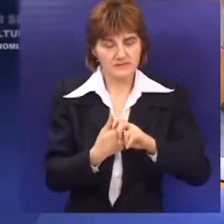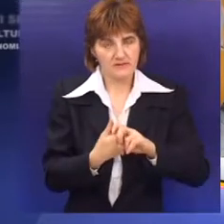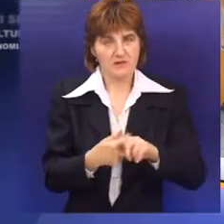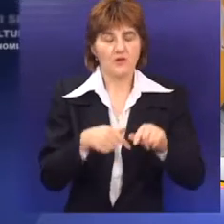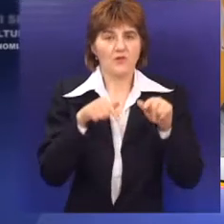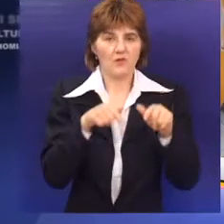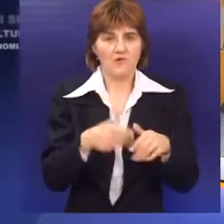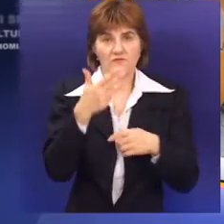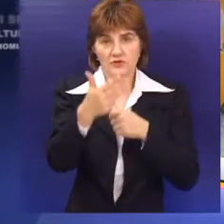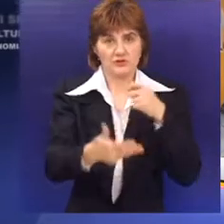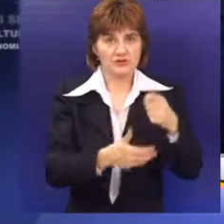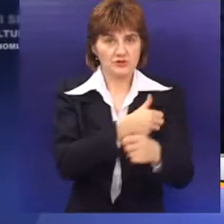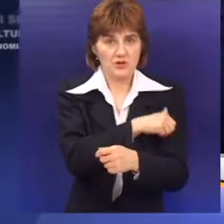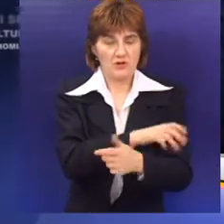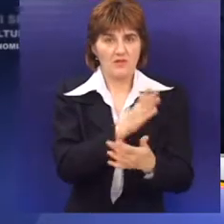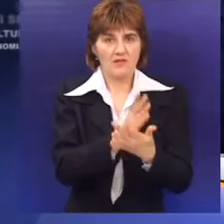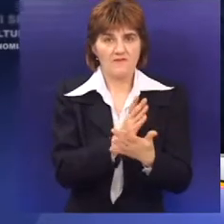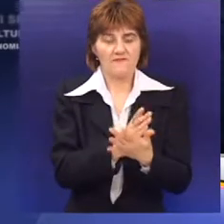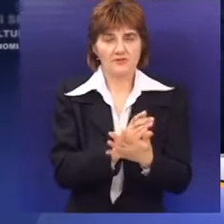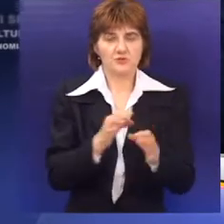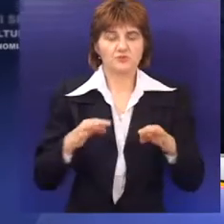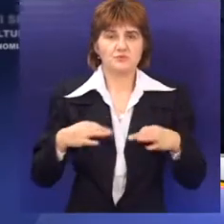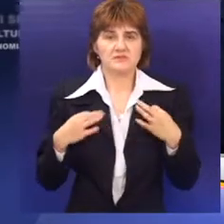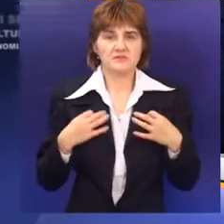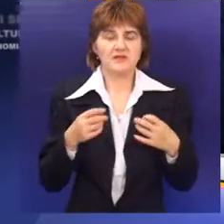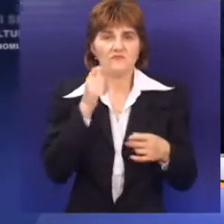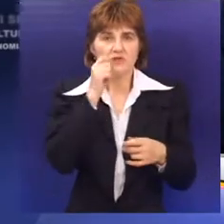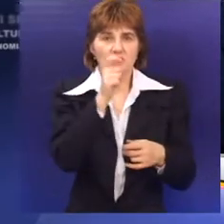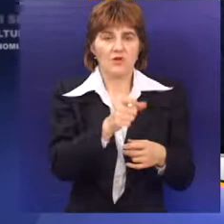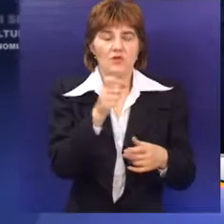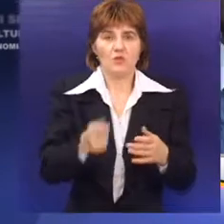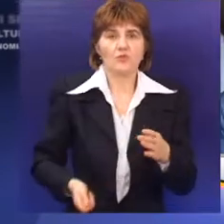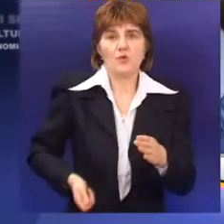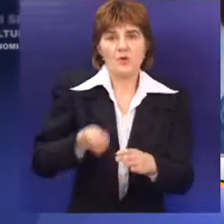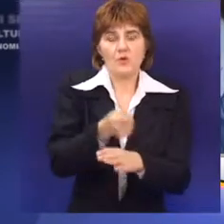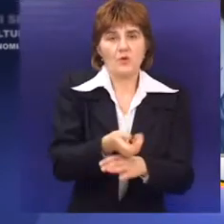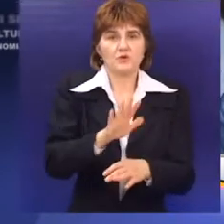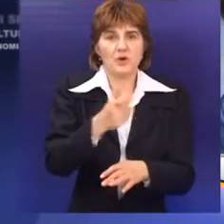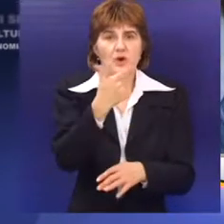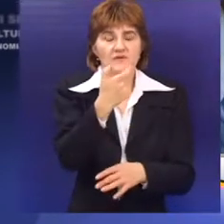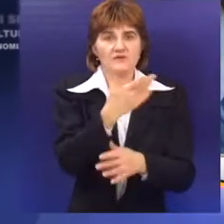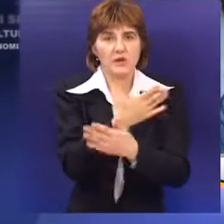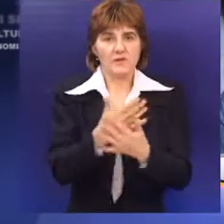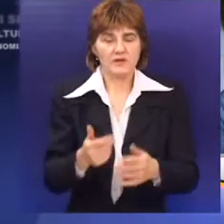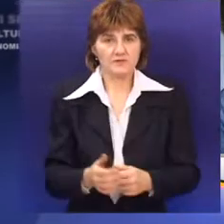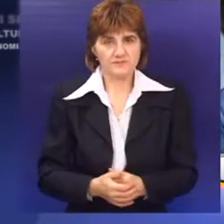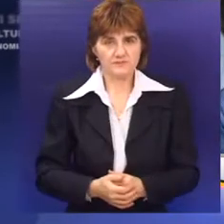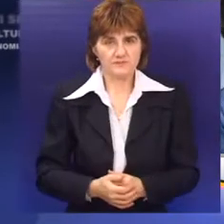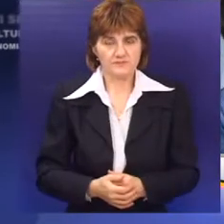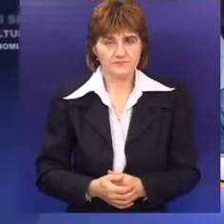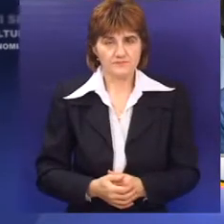sekretarijat je u posljednje četiri godine na ovaj način u primarnu zdravstvenu zaštitu u Subotici uložio oko 200 miliona dinara.